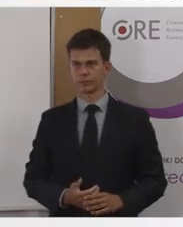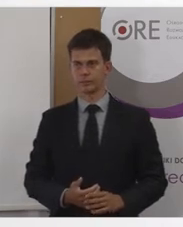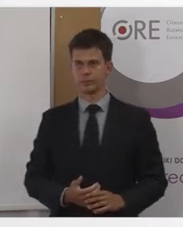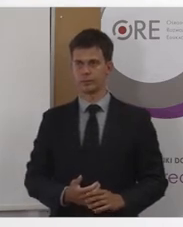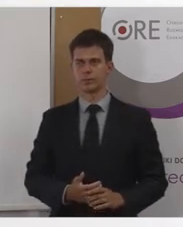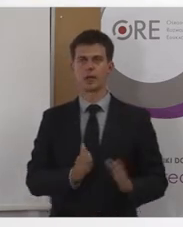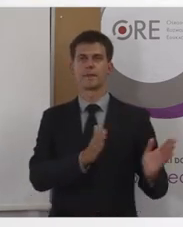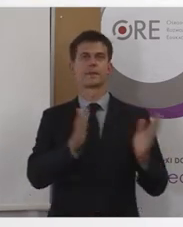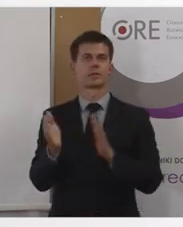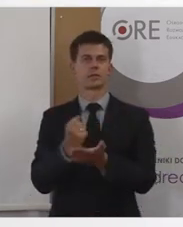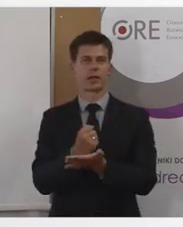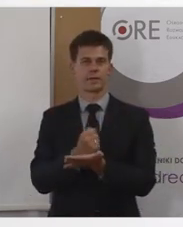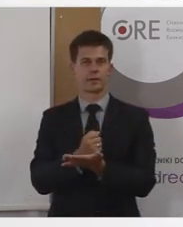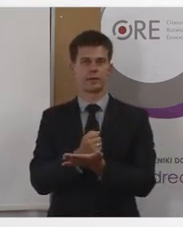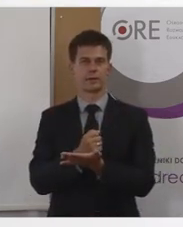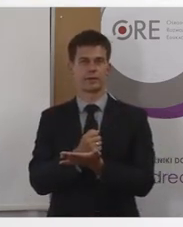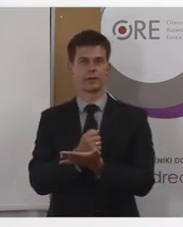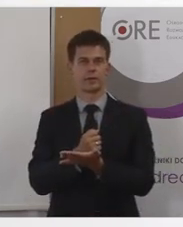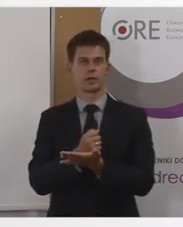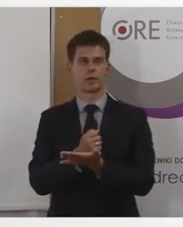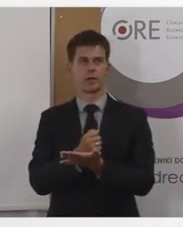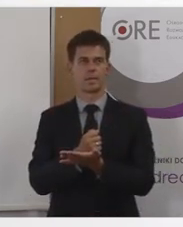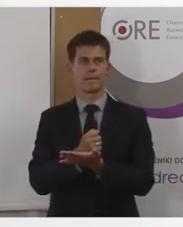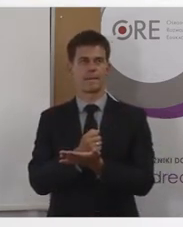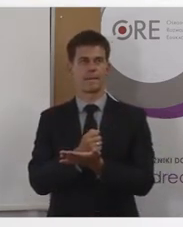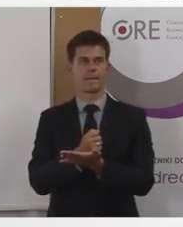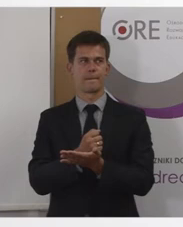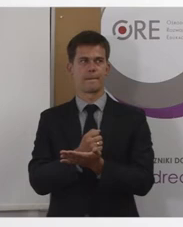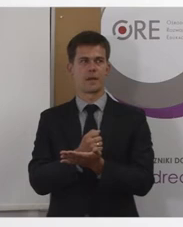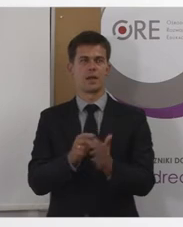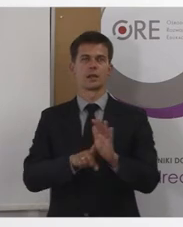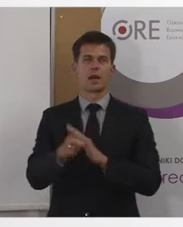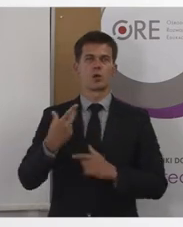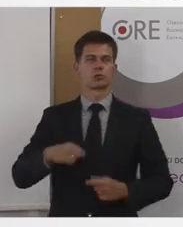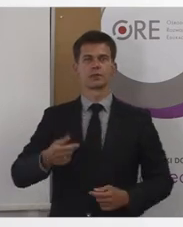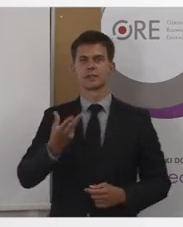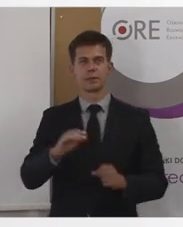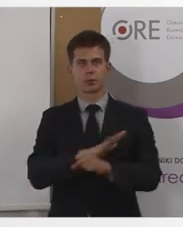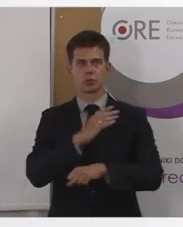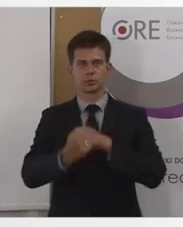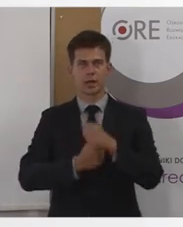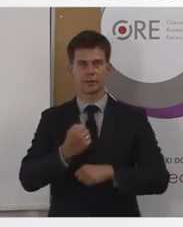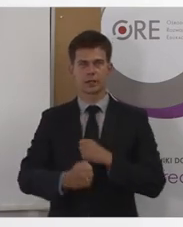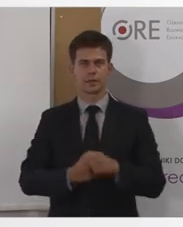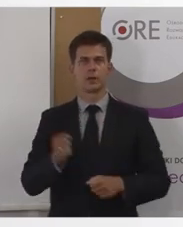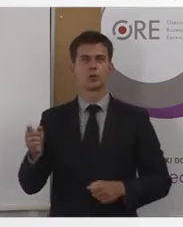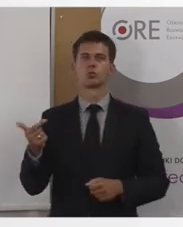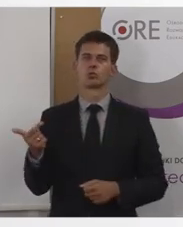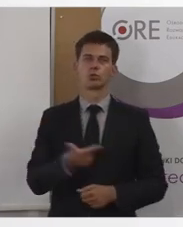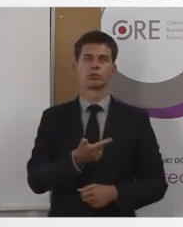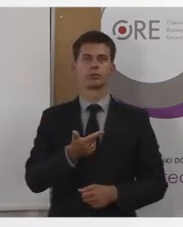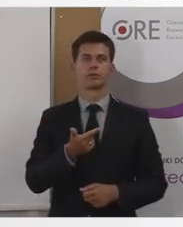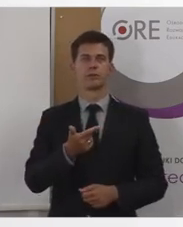Kolejna rzecz, która jest istotna z perspektywy osób z niepełnosprawnościami, jeżeli chodzi o korzystanie z